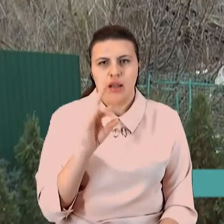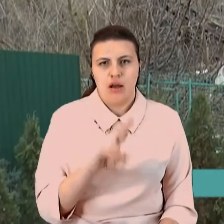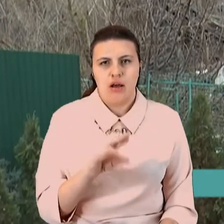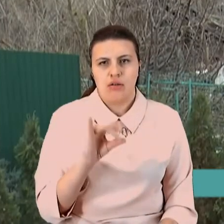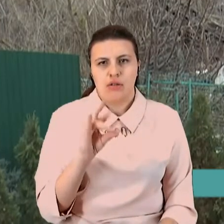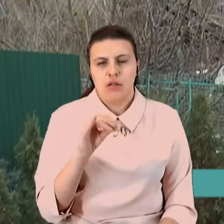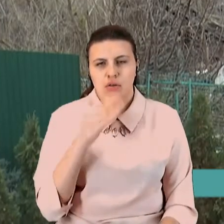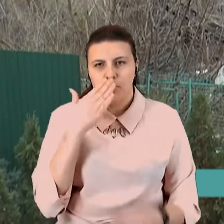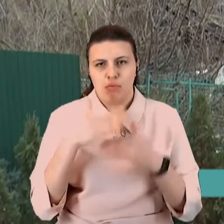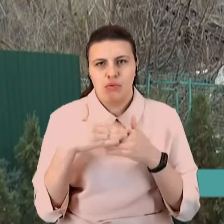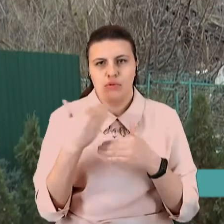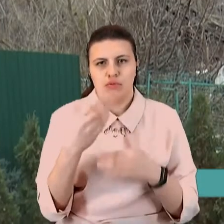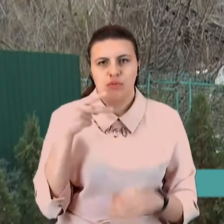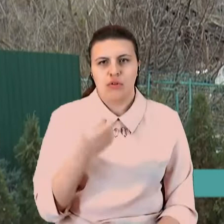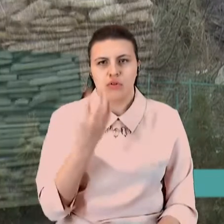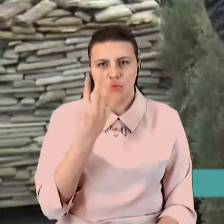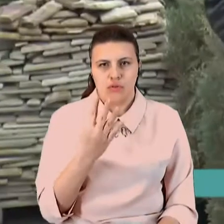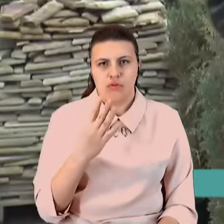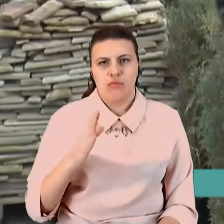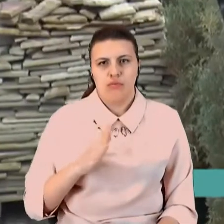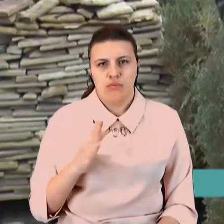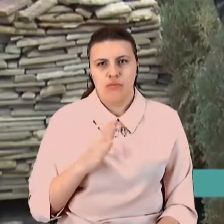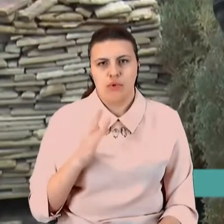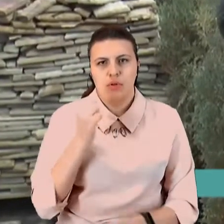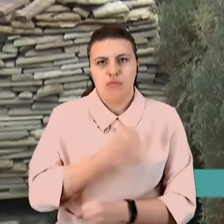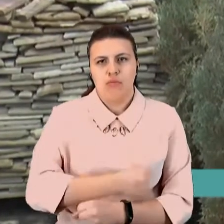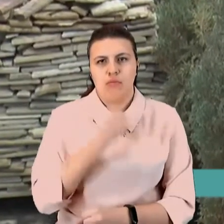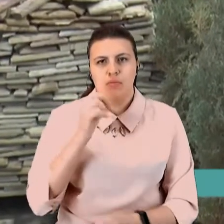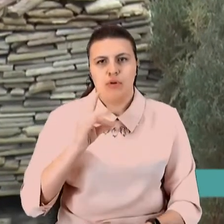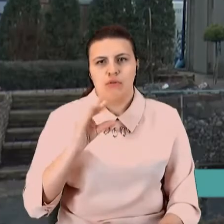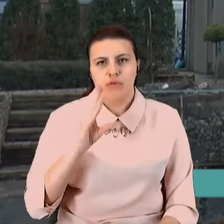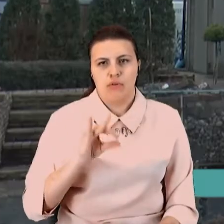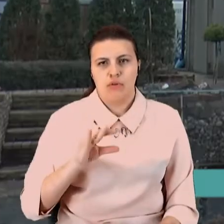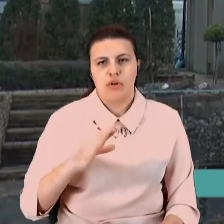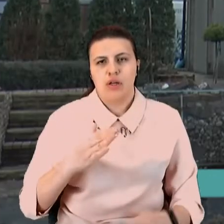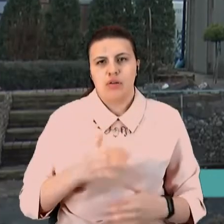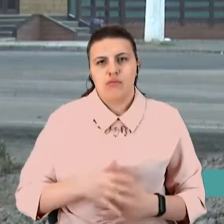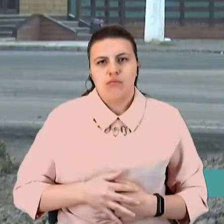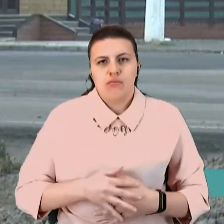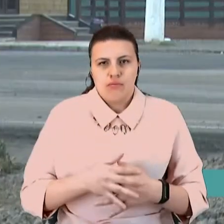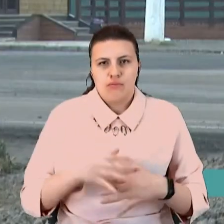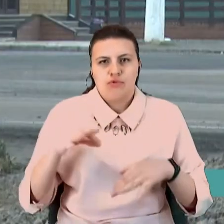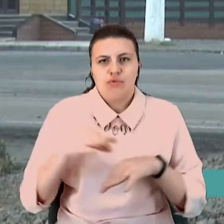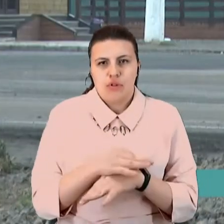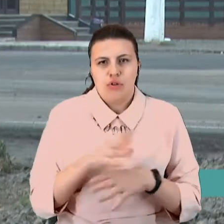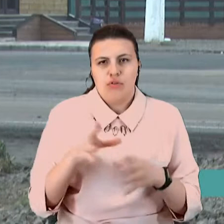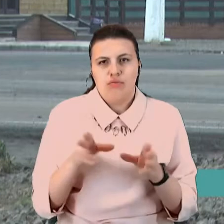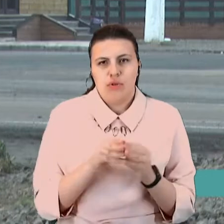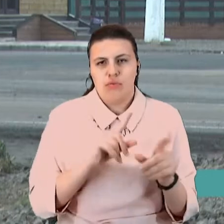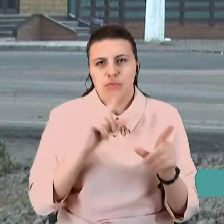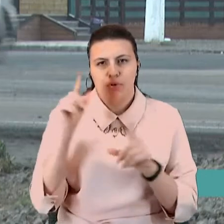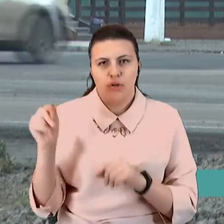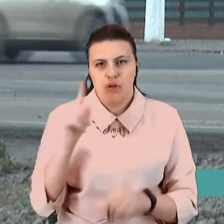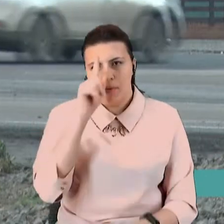-му облаштували свій блокпост бойовики. Тоді чоловік разом з вагітною дружиною звідси поїхали. Місяць жили в Слов'янську.